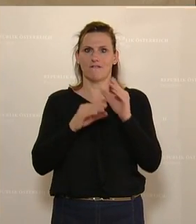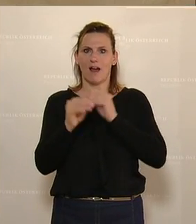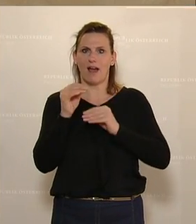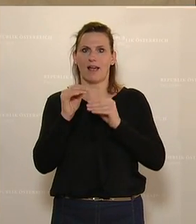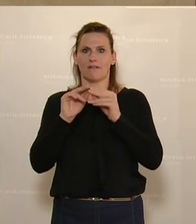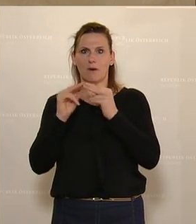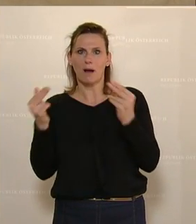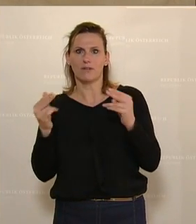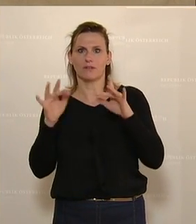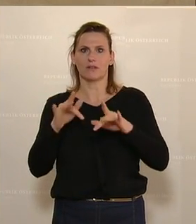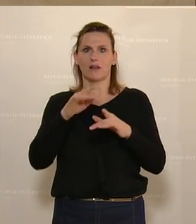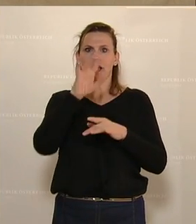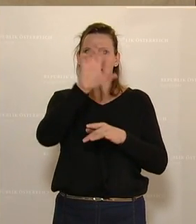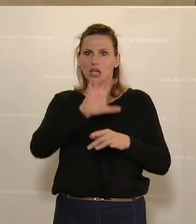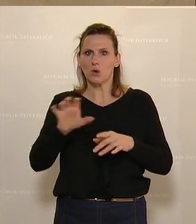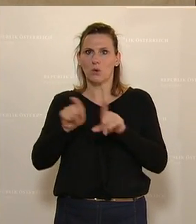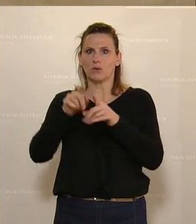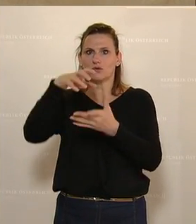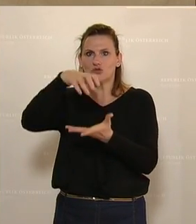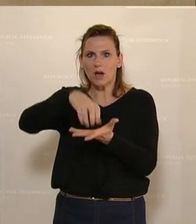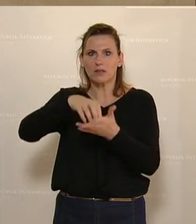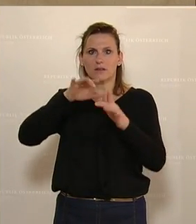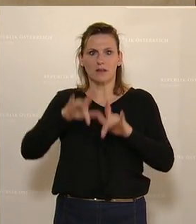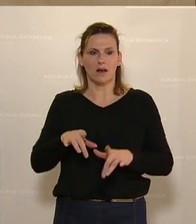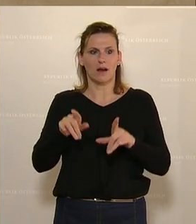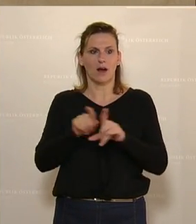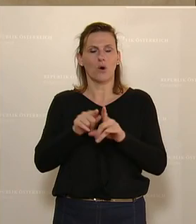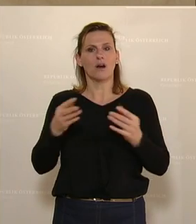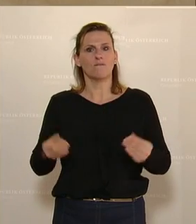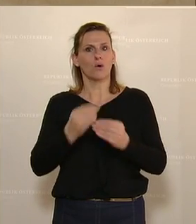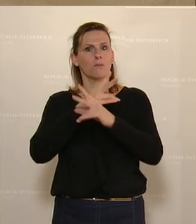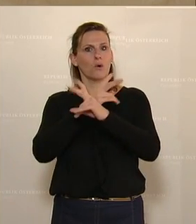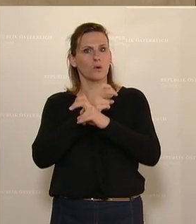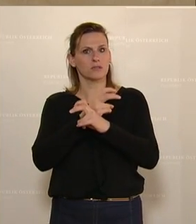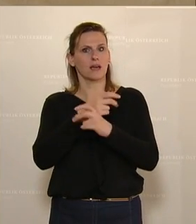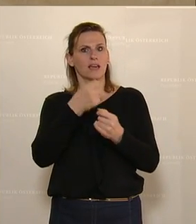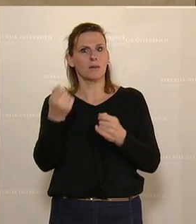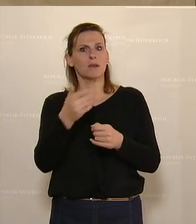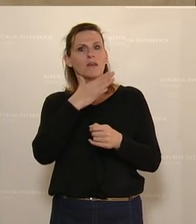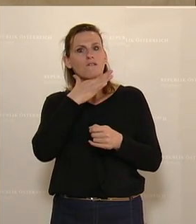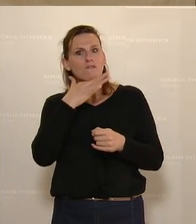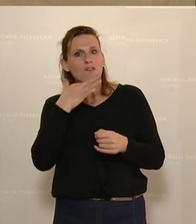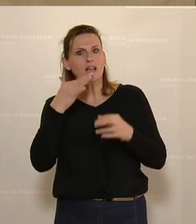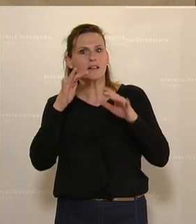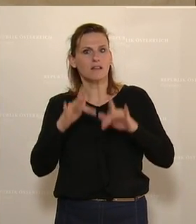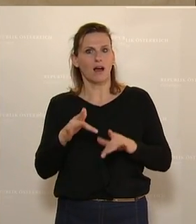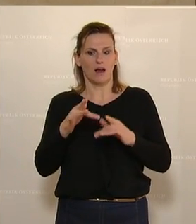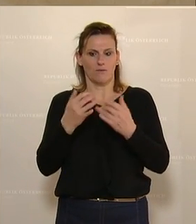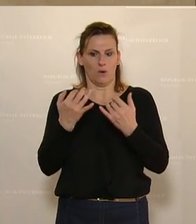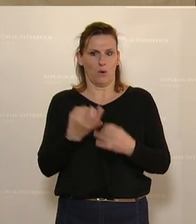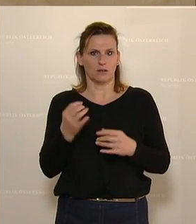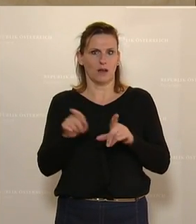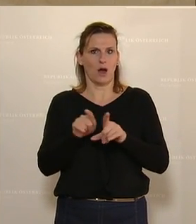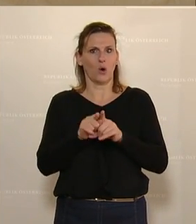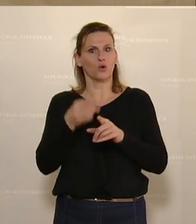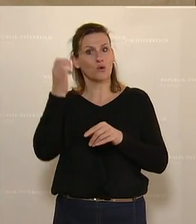Regionen, in den Städten, weil natürlich in Österreich vieles von dem, was passiert heute auch